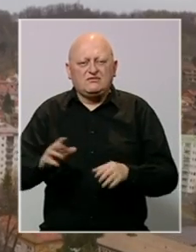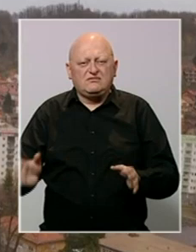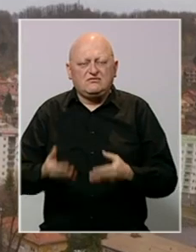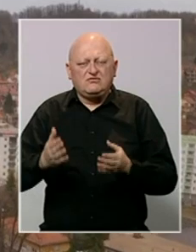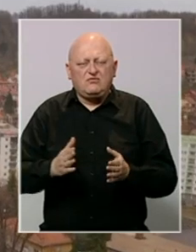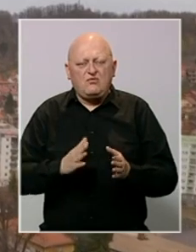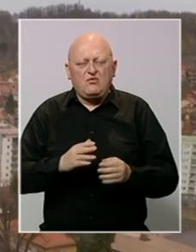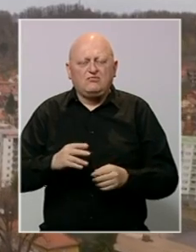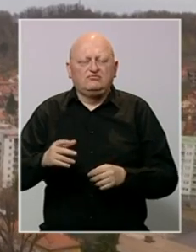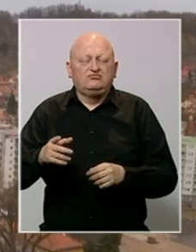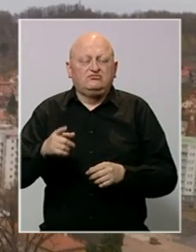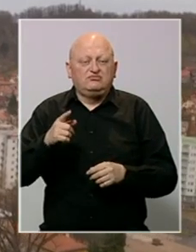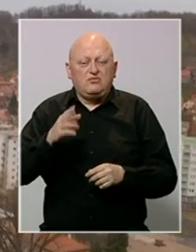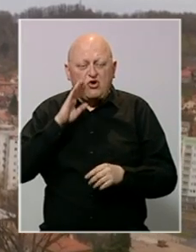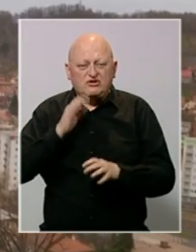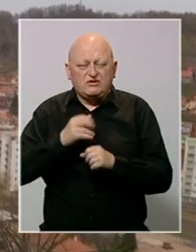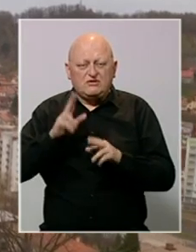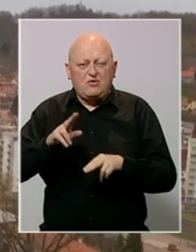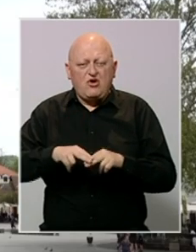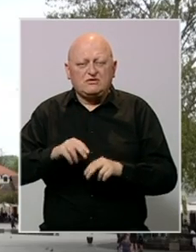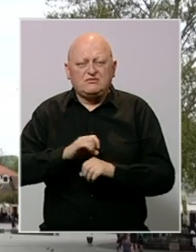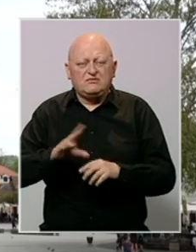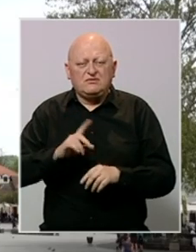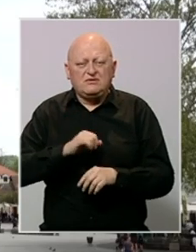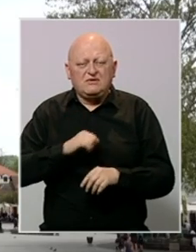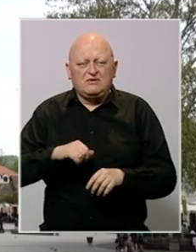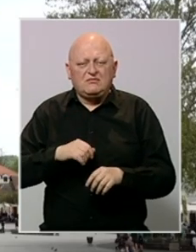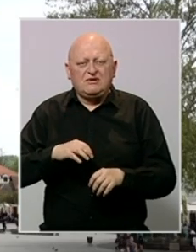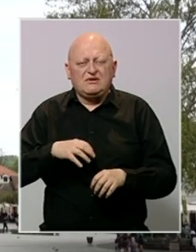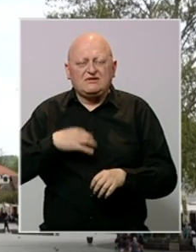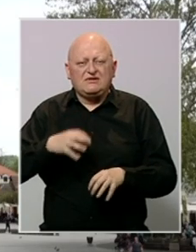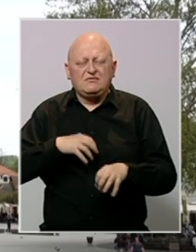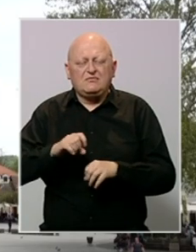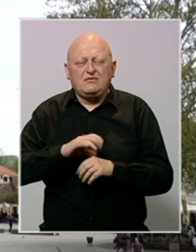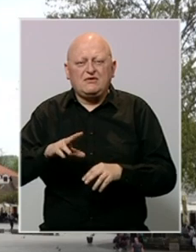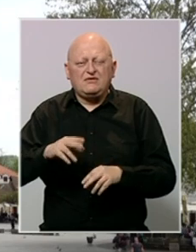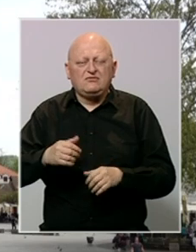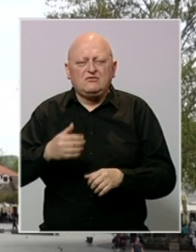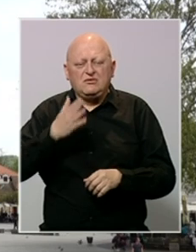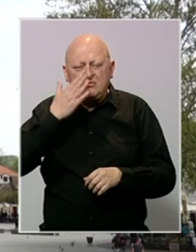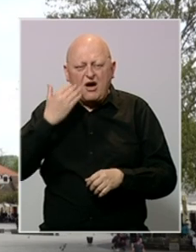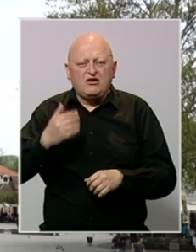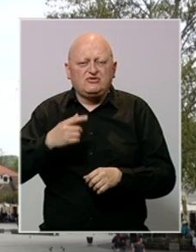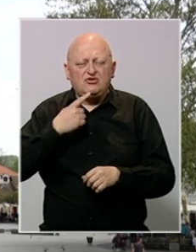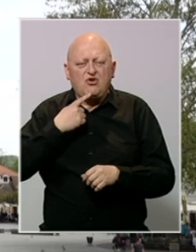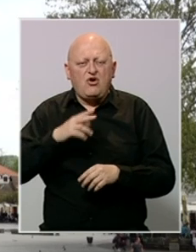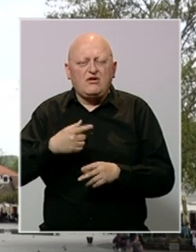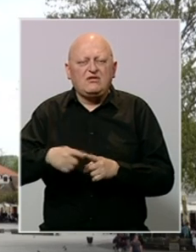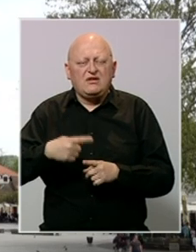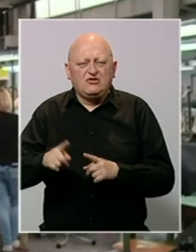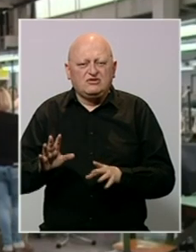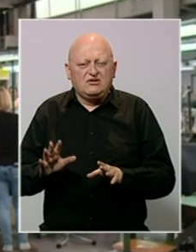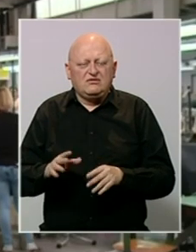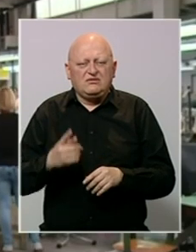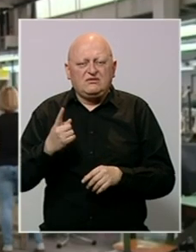hitnom postupku, Bosna i Hercegovina bi mogla ostati ne samo bez zdravstvenih radnika, nego i kvalifikovanih majstora kojih veće nedostaje.